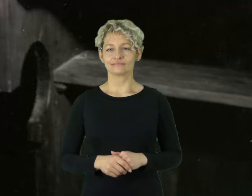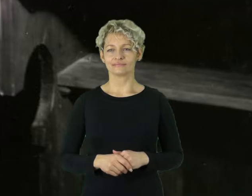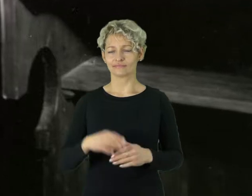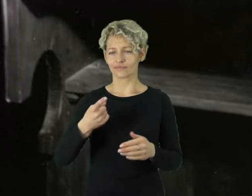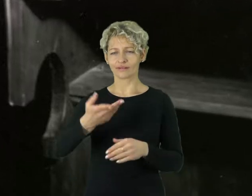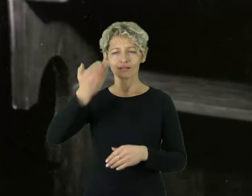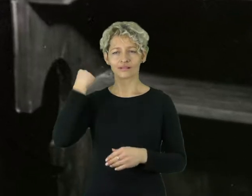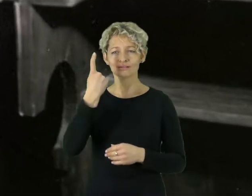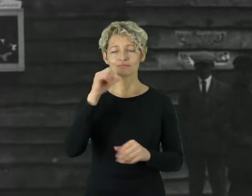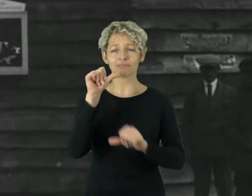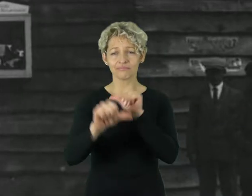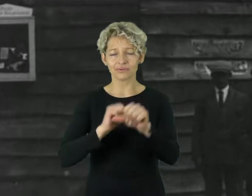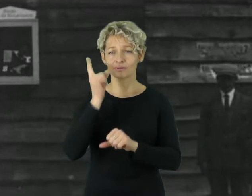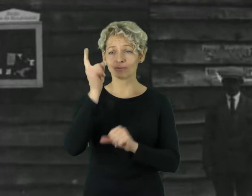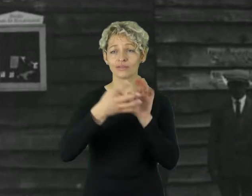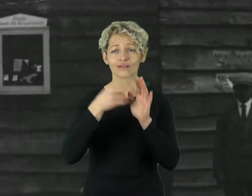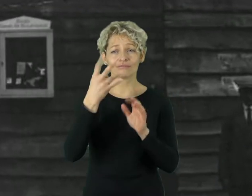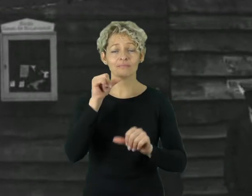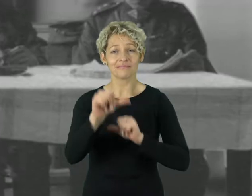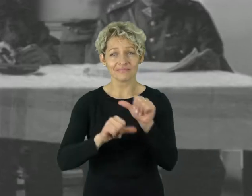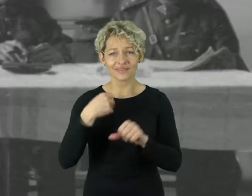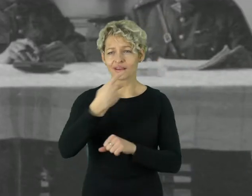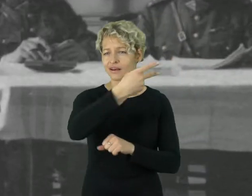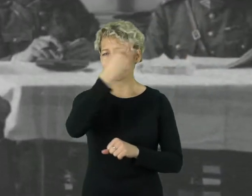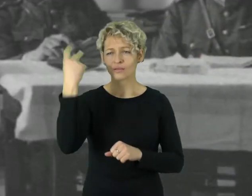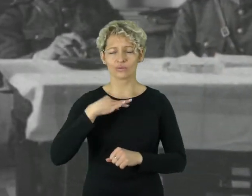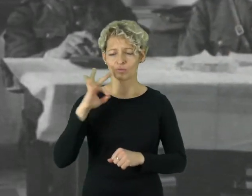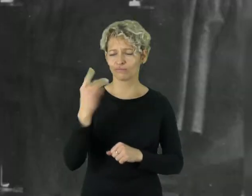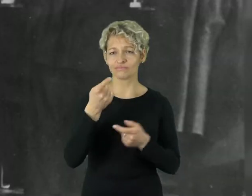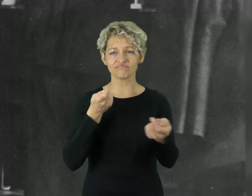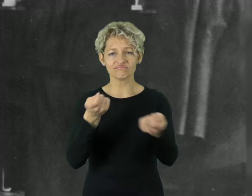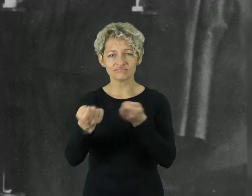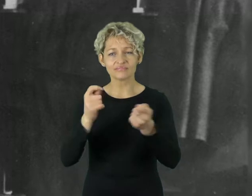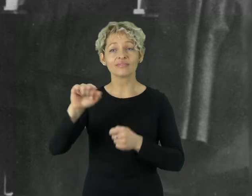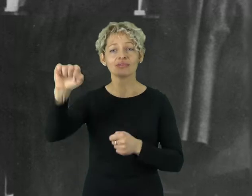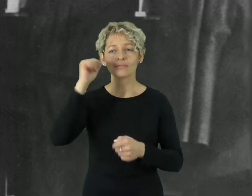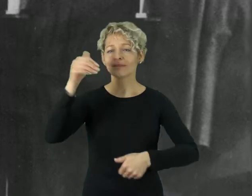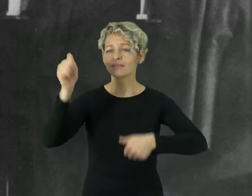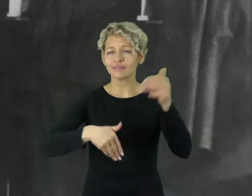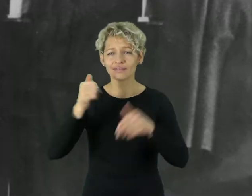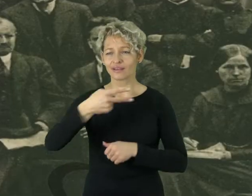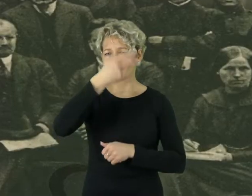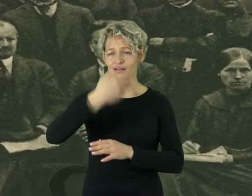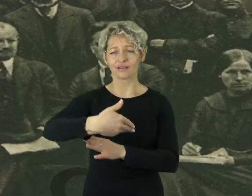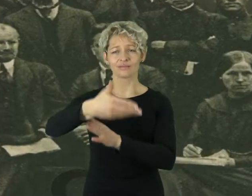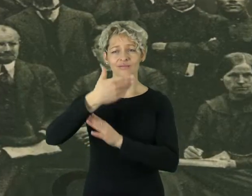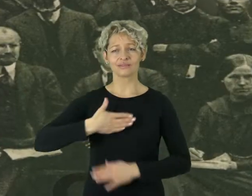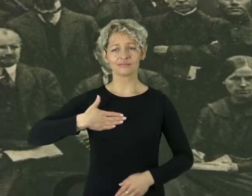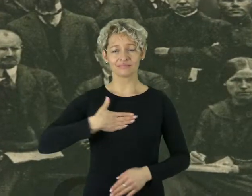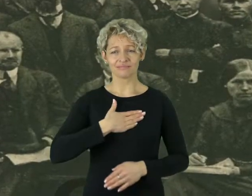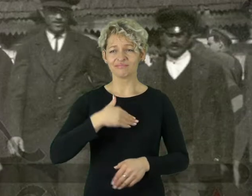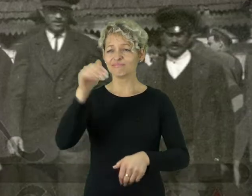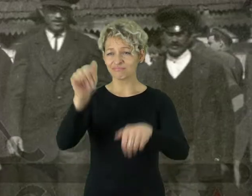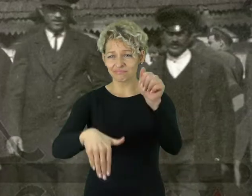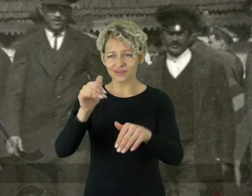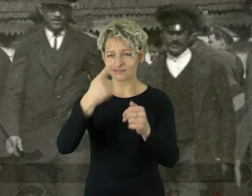Prieš šimtą metų, 1920-aisiais, Lietuvoje pirmą kartą surinkti demokratiniai rinkimai. Vėliava, gimnas ir